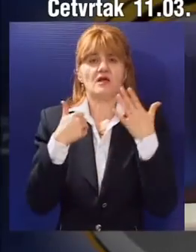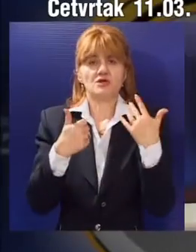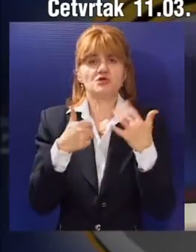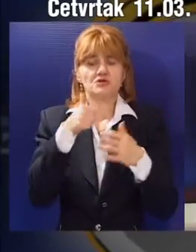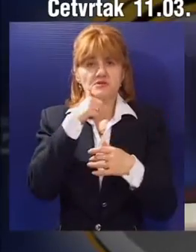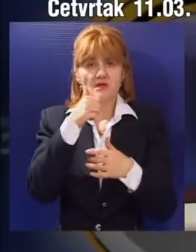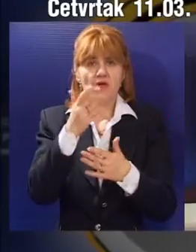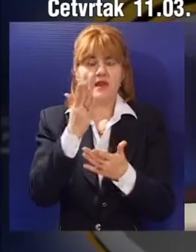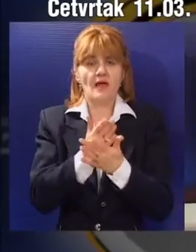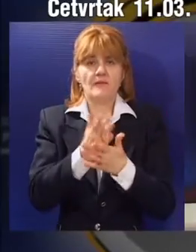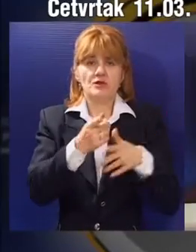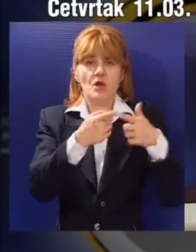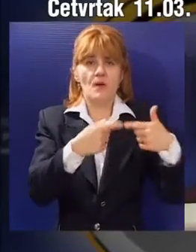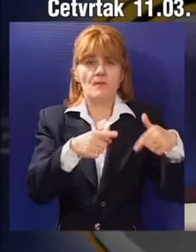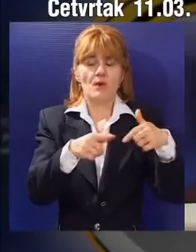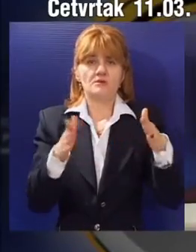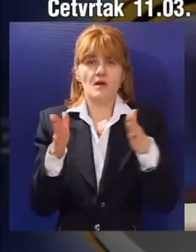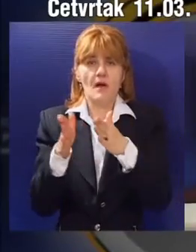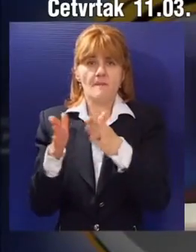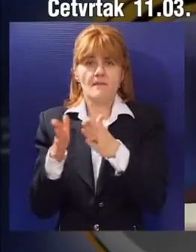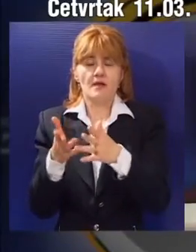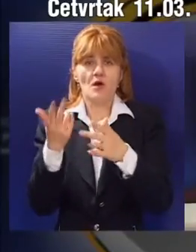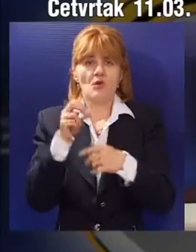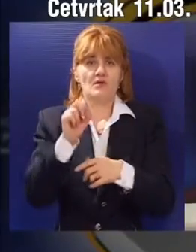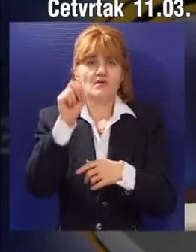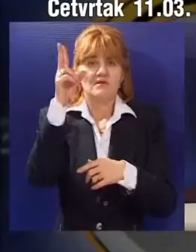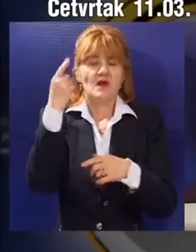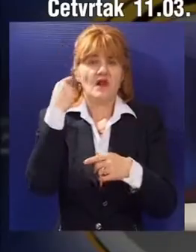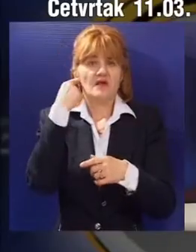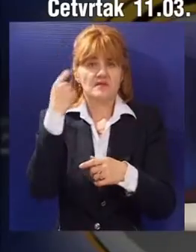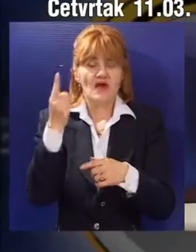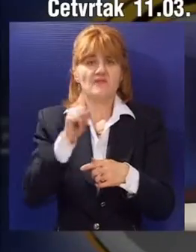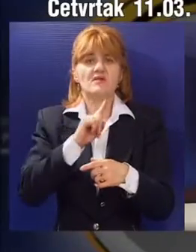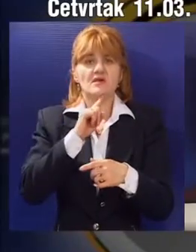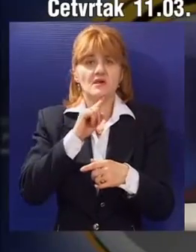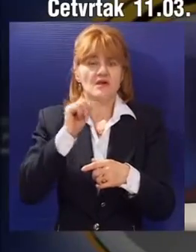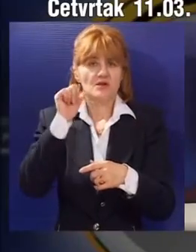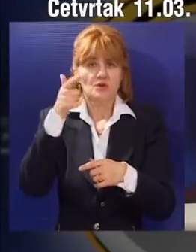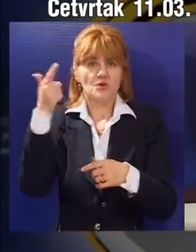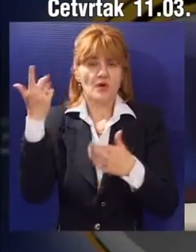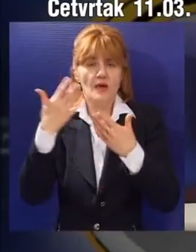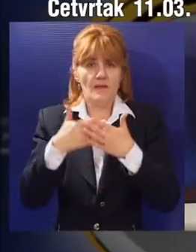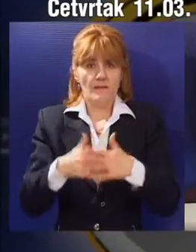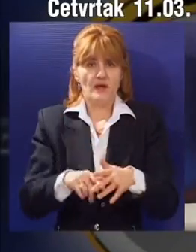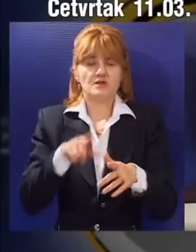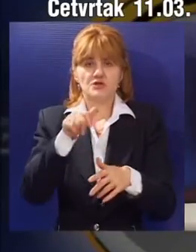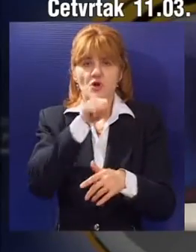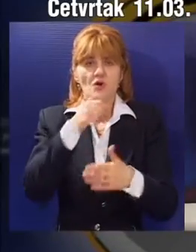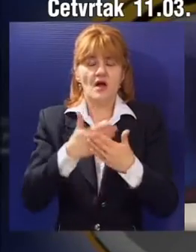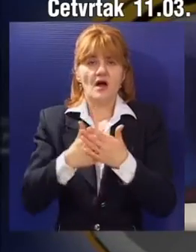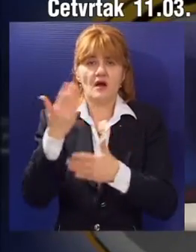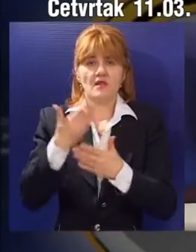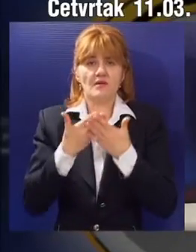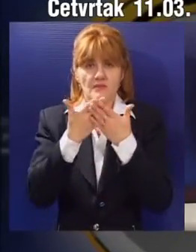dana sledi potpisivanje posebnih kolektivnih ugovora za svako od 13 javnih i javnih komunalnih preduzeća čiji je osnivač